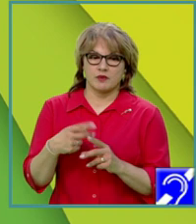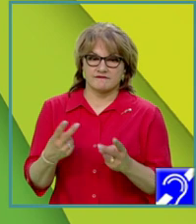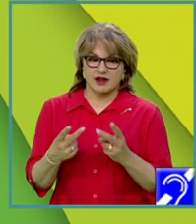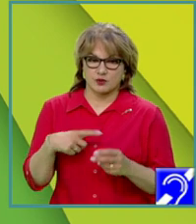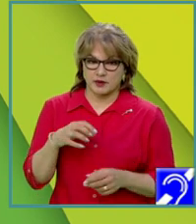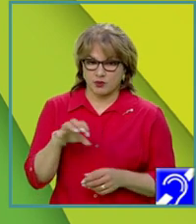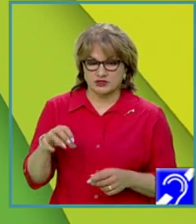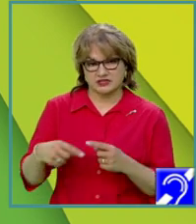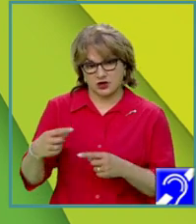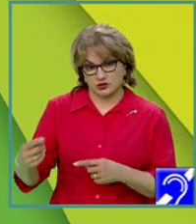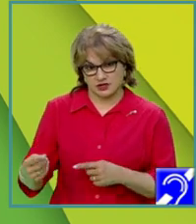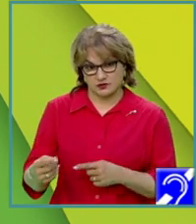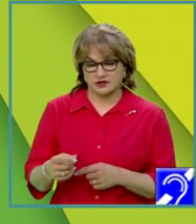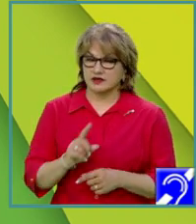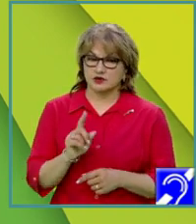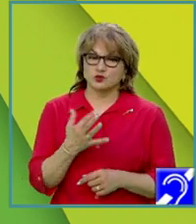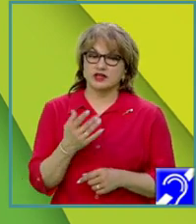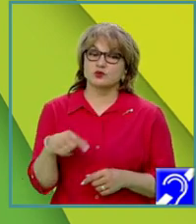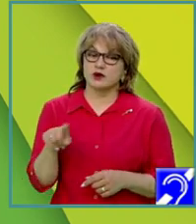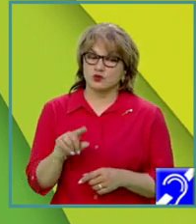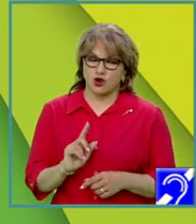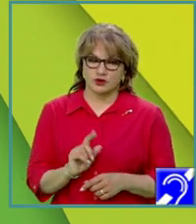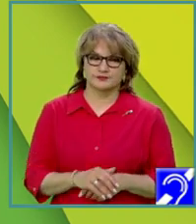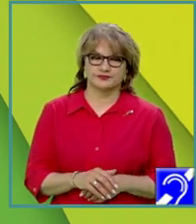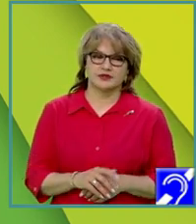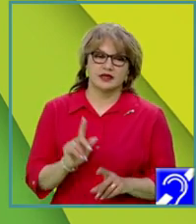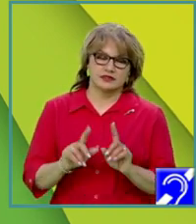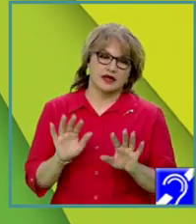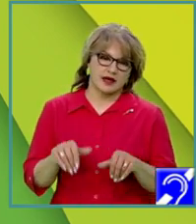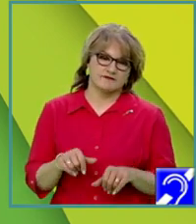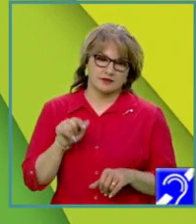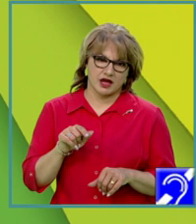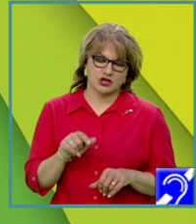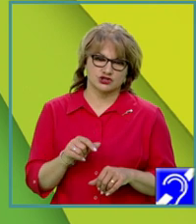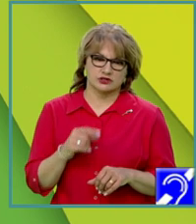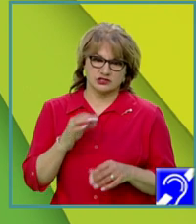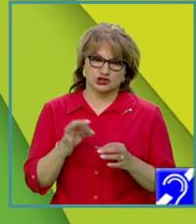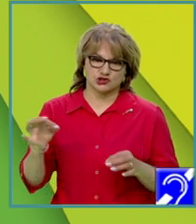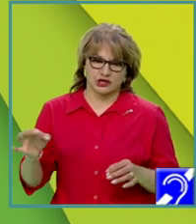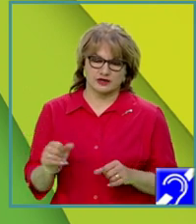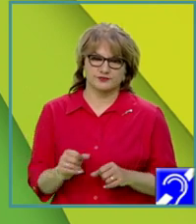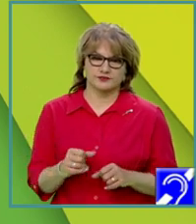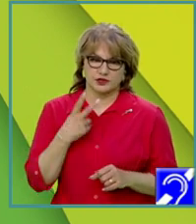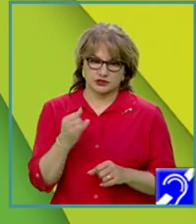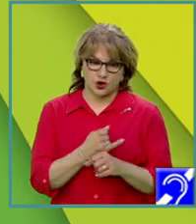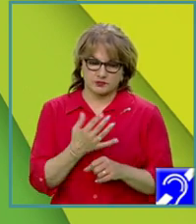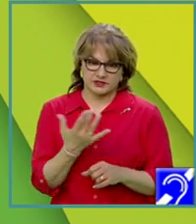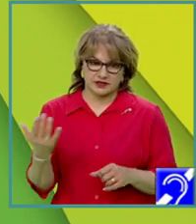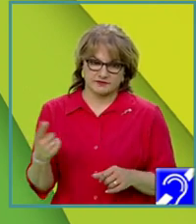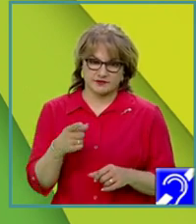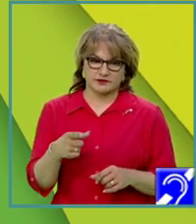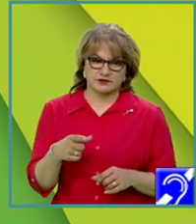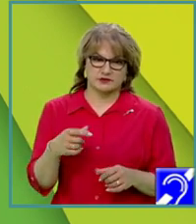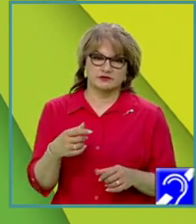poziții consecutive, repet, și nu de numărul lor. Dacă avem acest șir, se observă că secvența de sumă